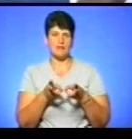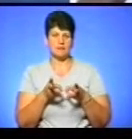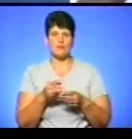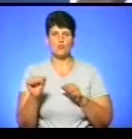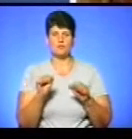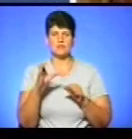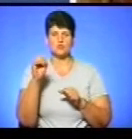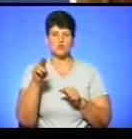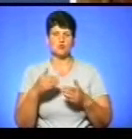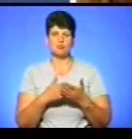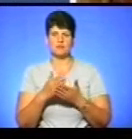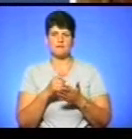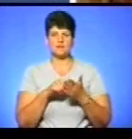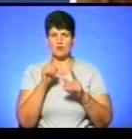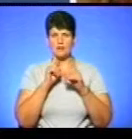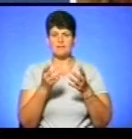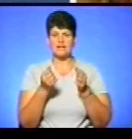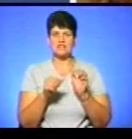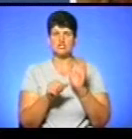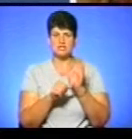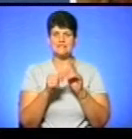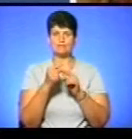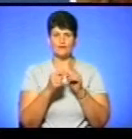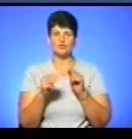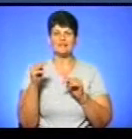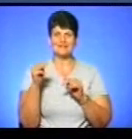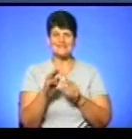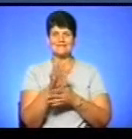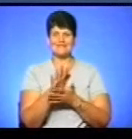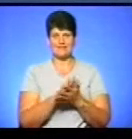соцполітики міськради прийняли 6,5 тисяч заяв тернополян.